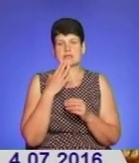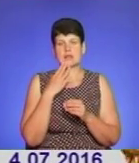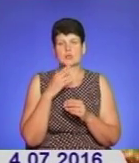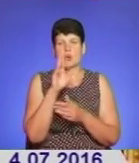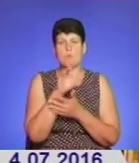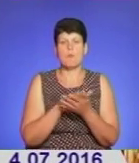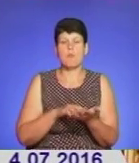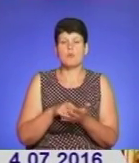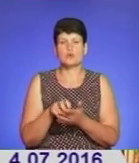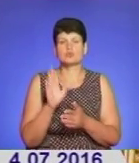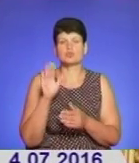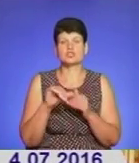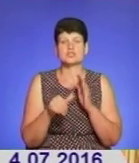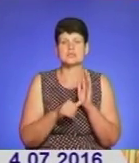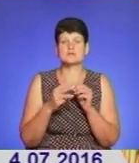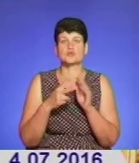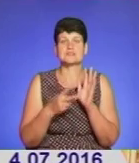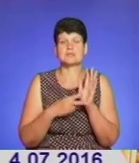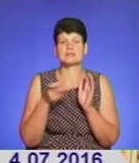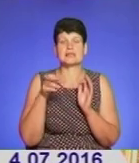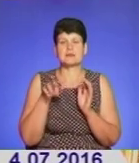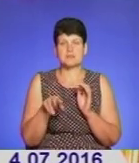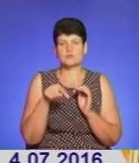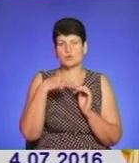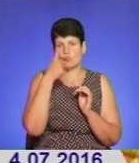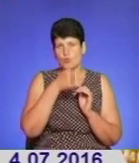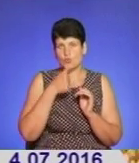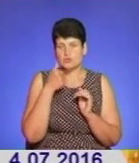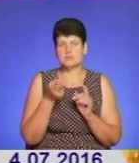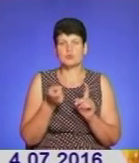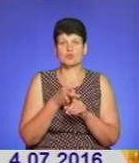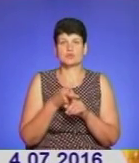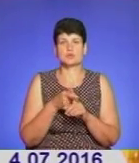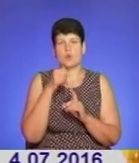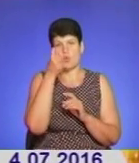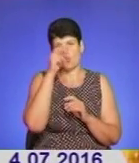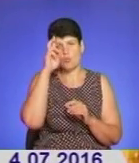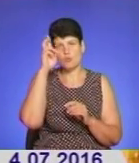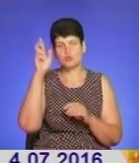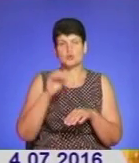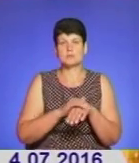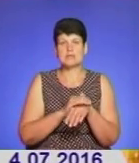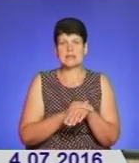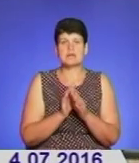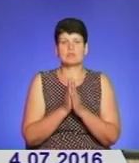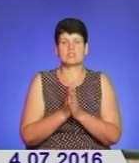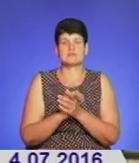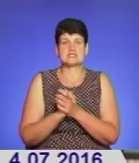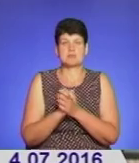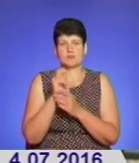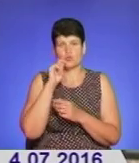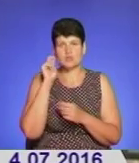Відбудеться вона 16-17 липня. Цьогоріч проща приурочена Року Божого Милосердя та молитві за мир в Україні.